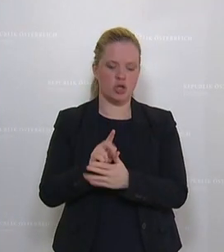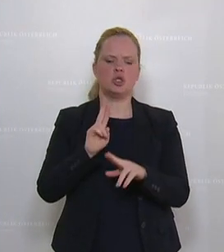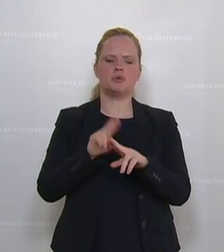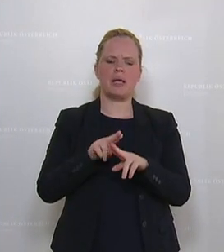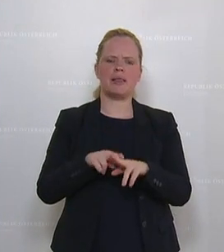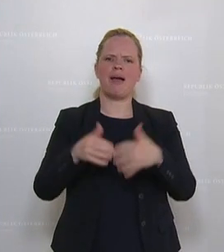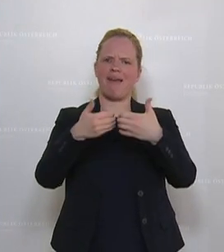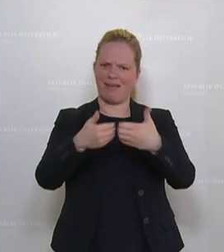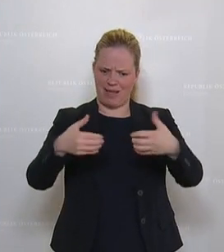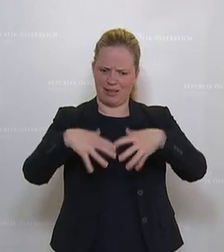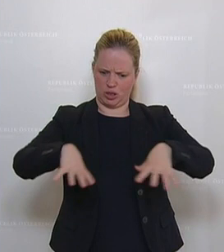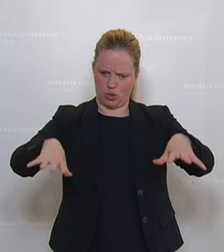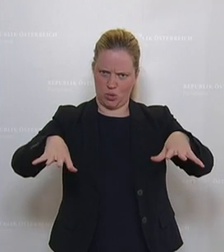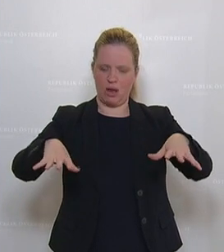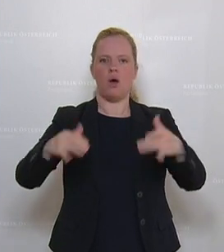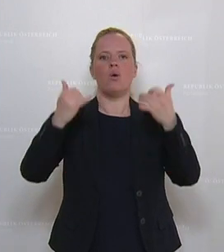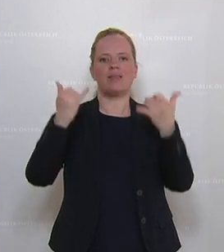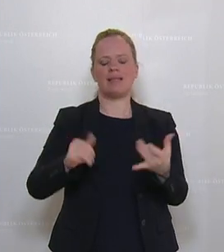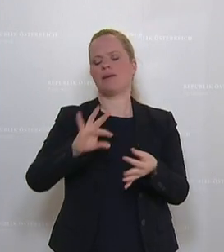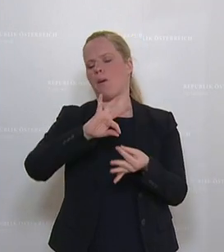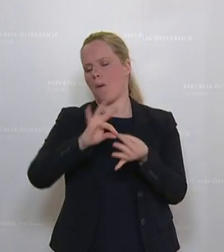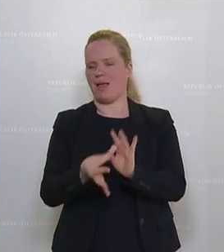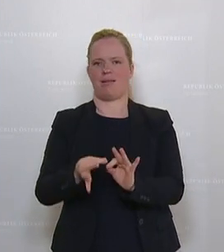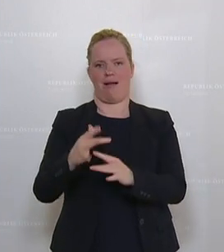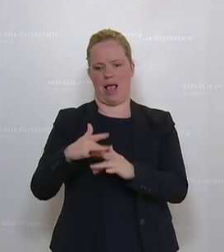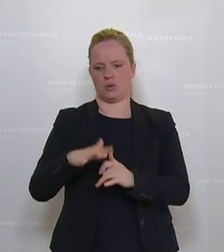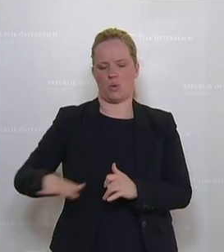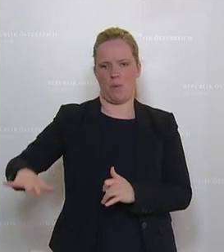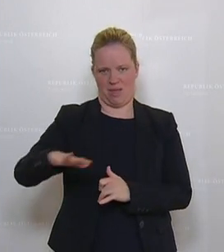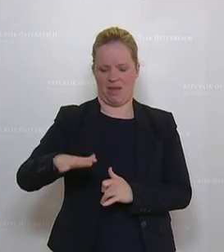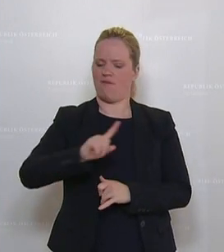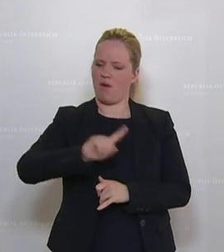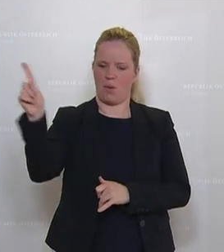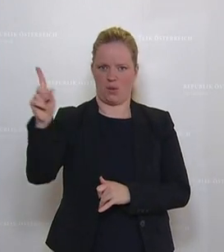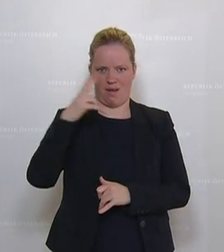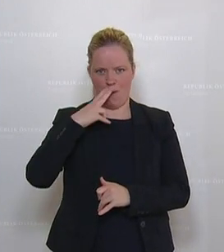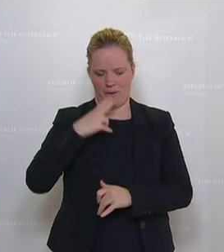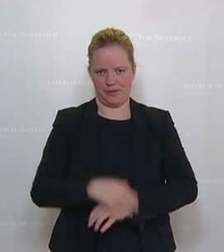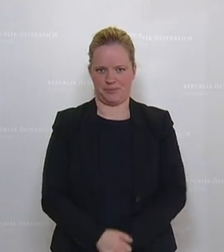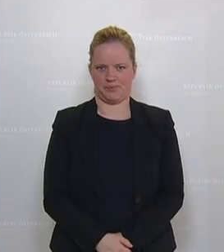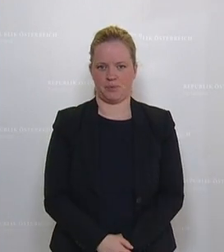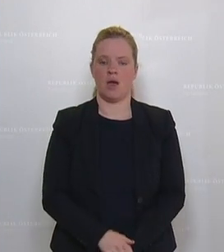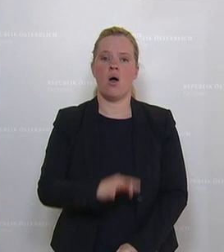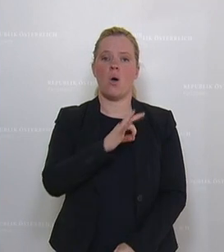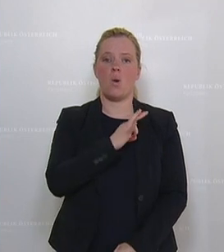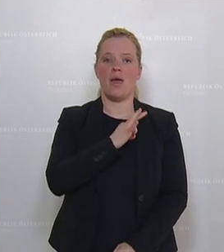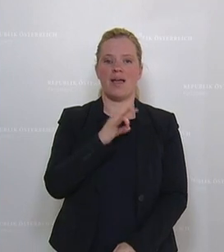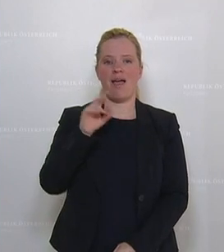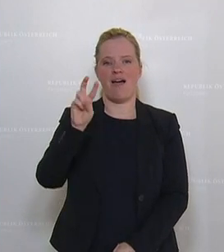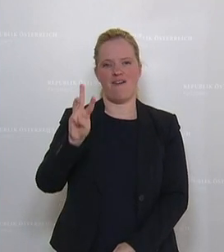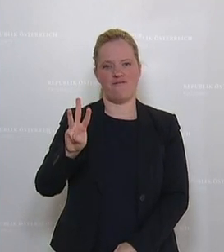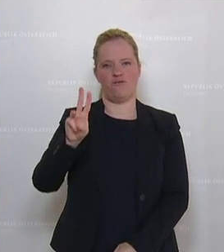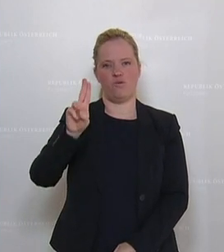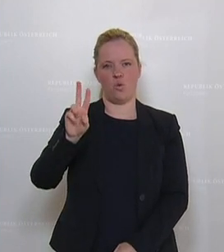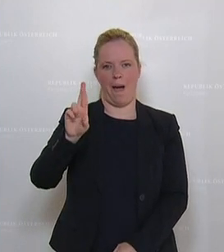Zonen und schlussendlich das Rauchverbot in der gesamten Gastronomie. Und Herr Kollege Wurm, die Gastronomie, die wird